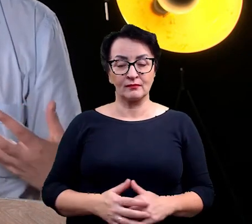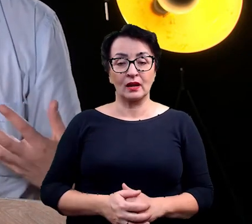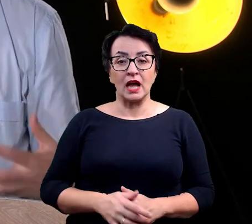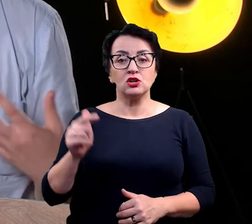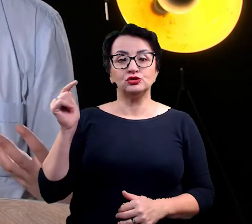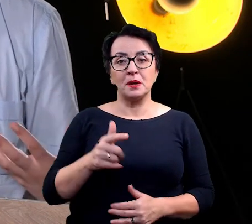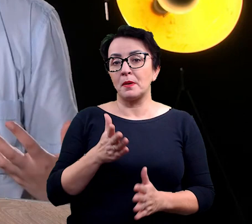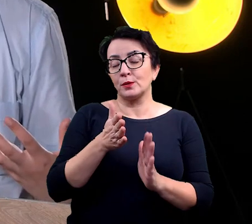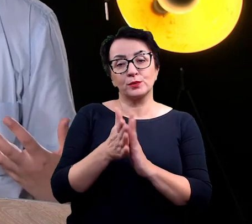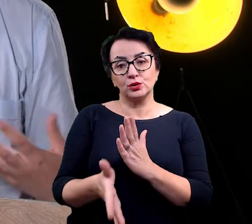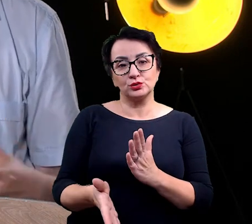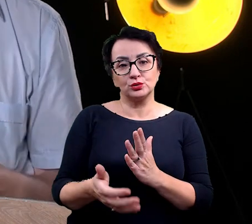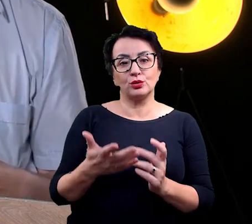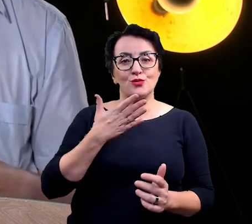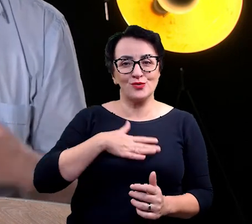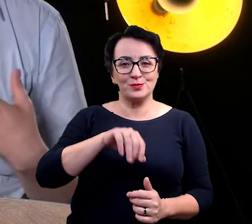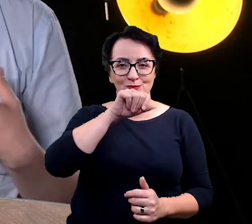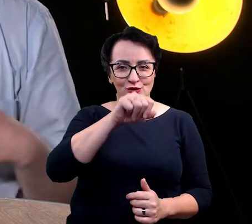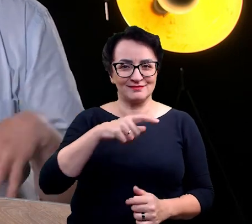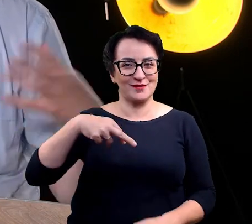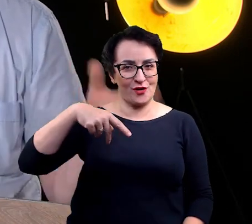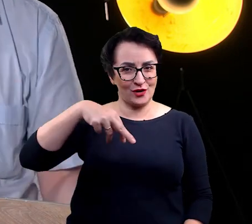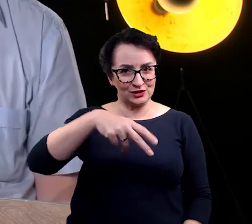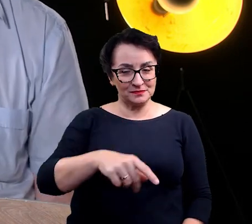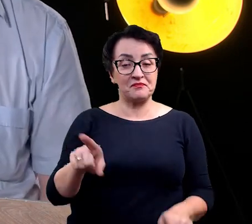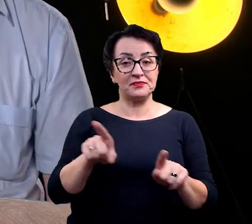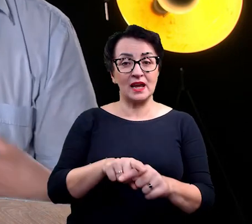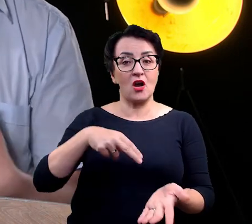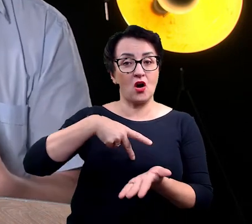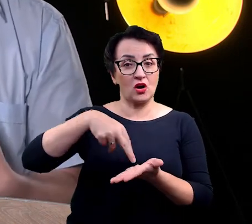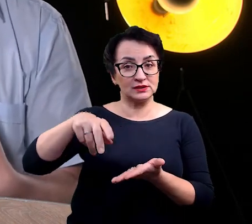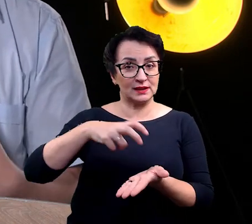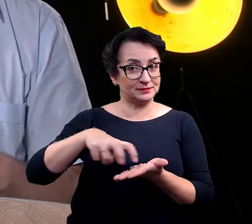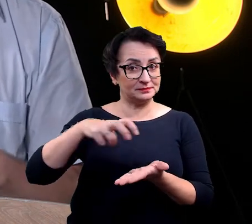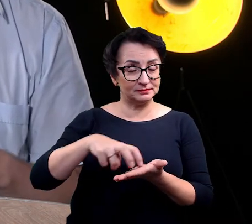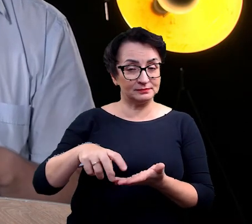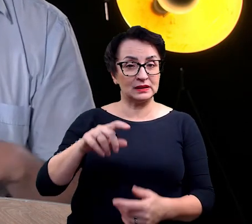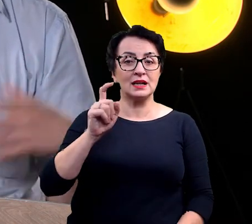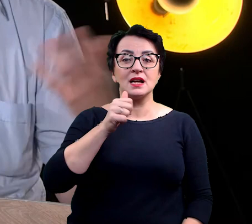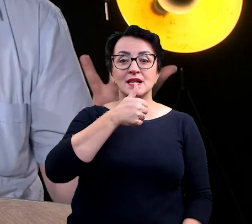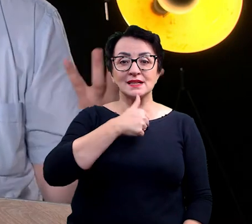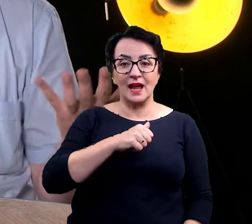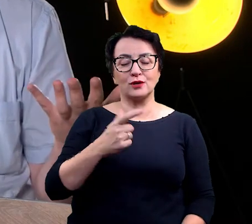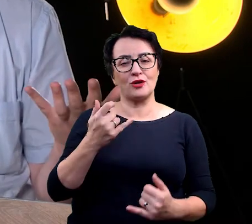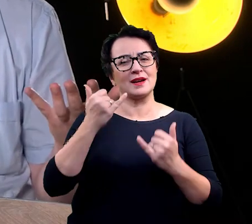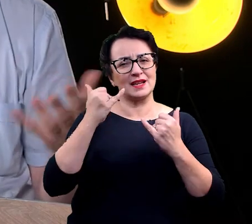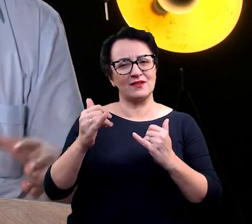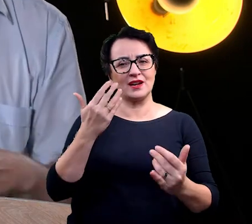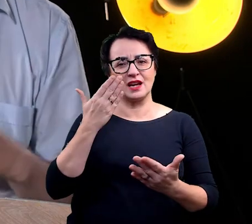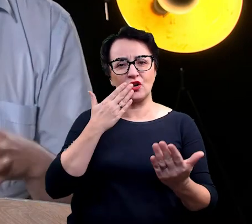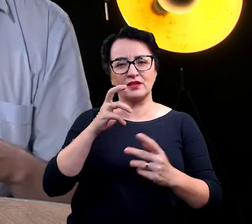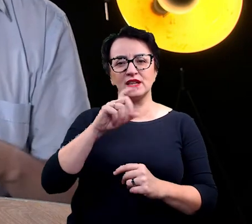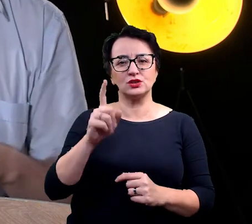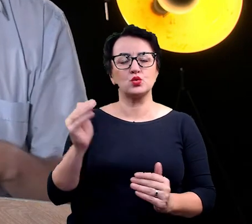lubić chodzić. I chodzenie po Islandii jest inne niż chodzenie powiedzmy po górach w Polsce, tak?